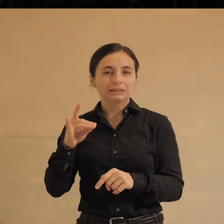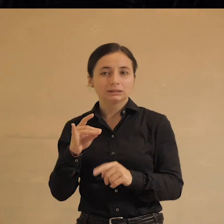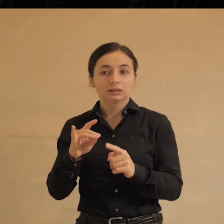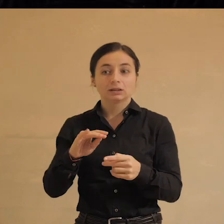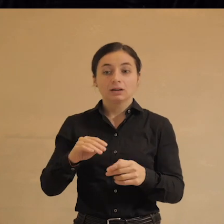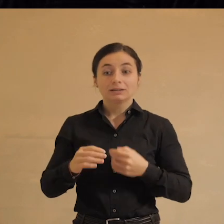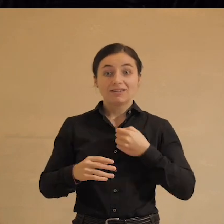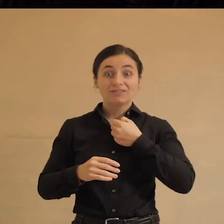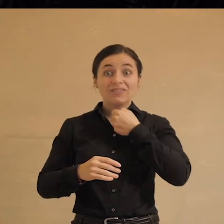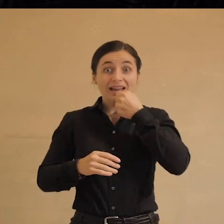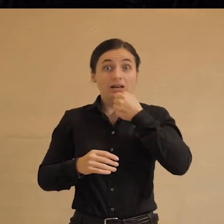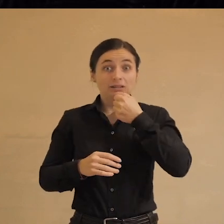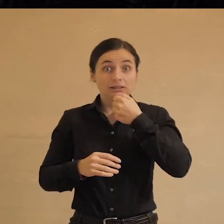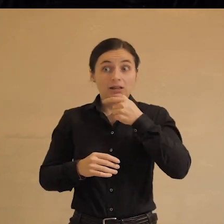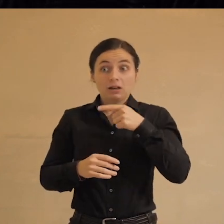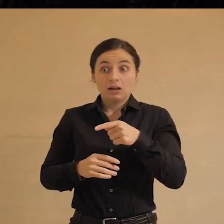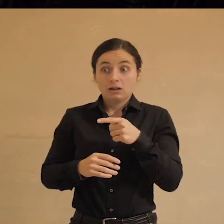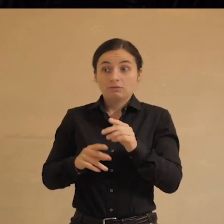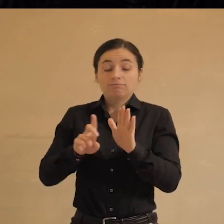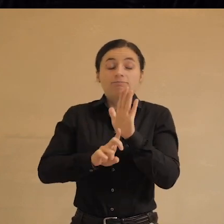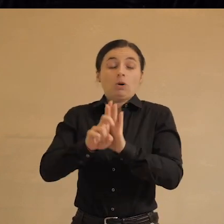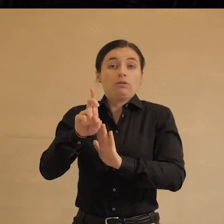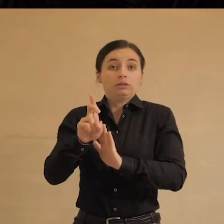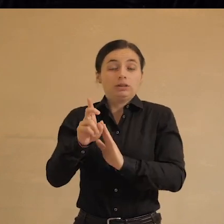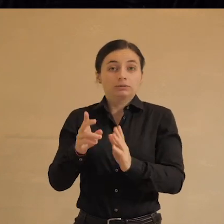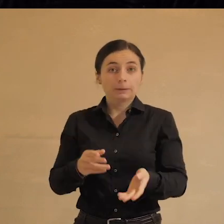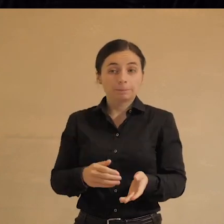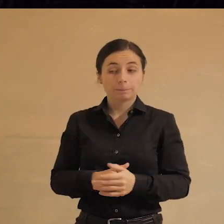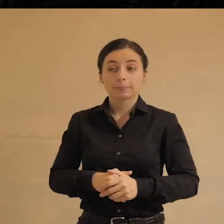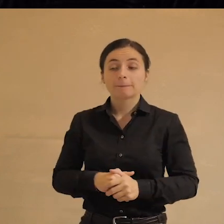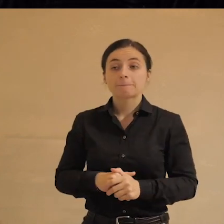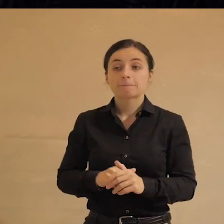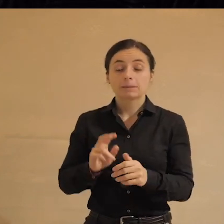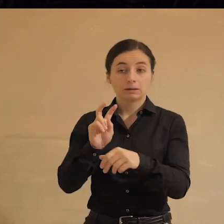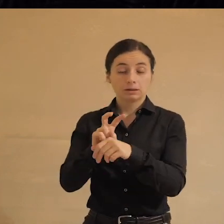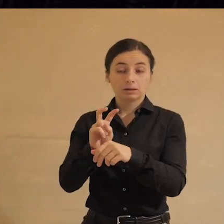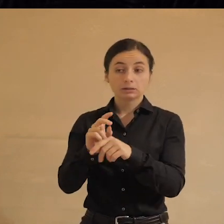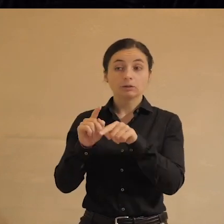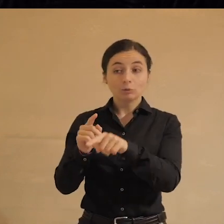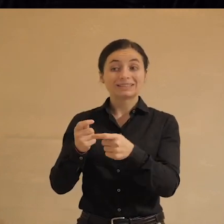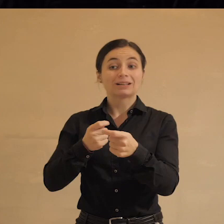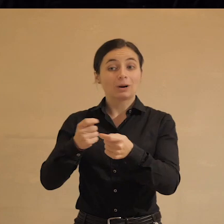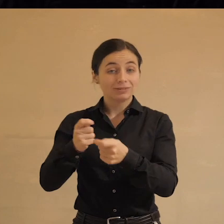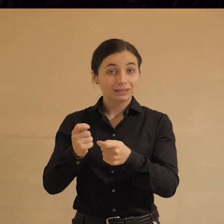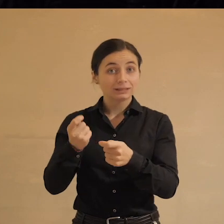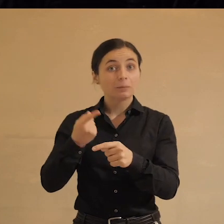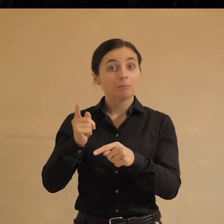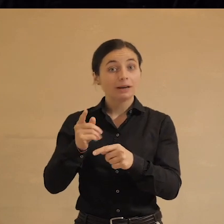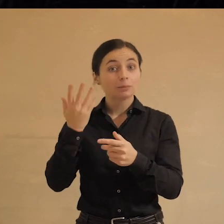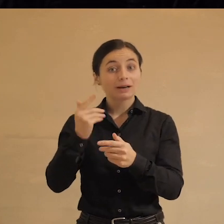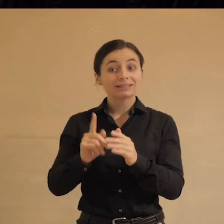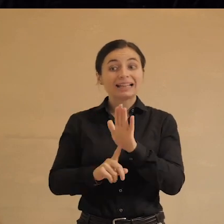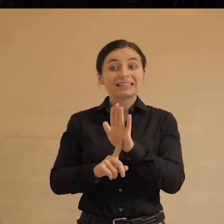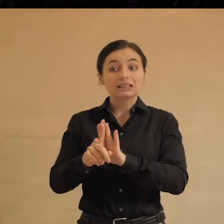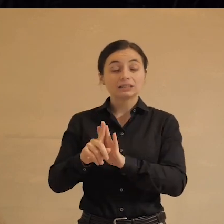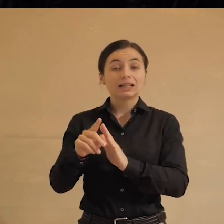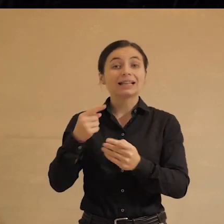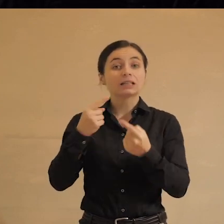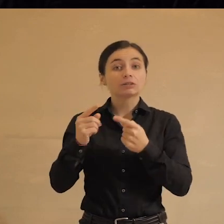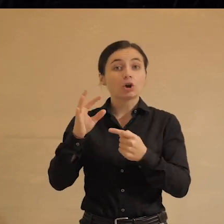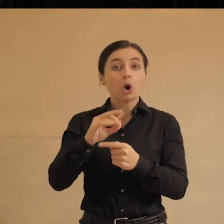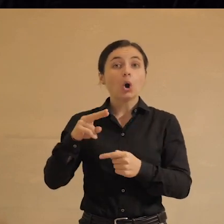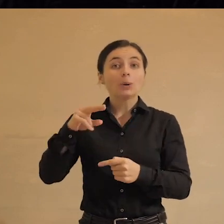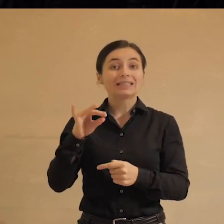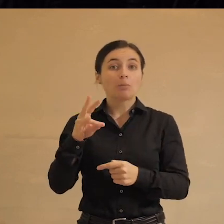православные, что просто уже не знаешь, куда от них деваться. А вот этими сферами руководят они. Поэтому, когда у нас начинается, например, разговор о